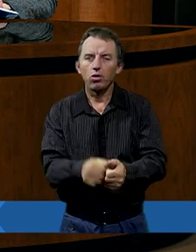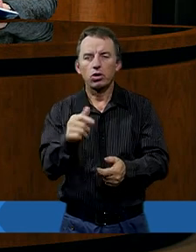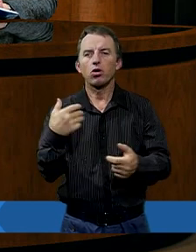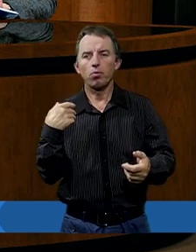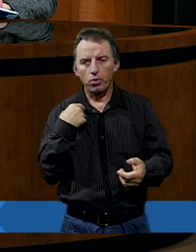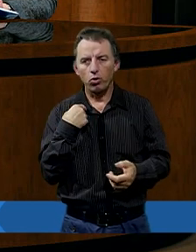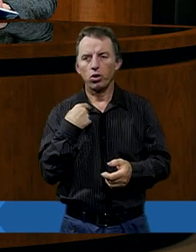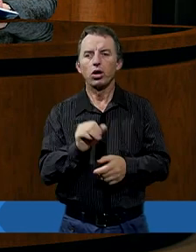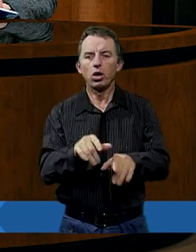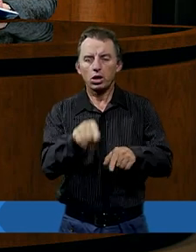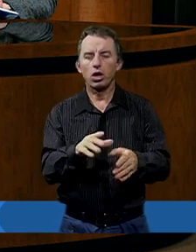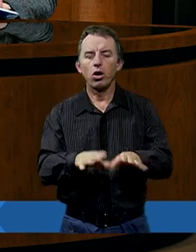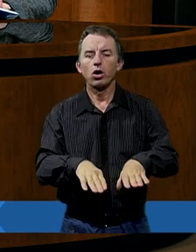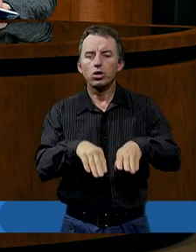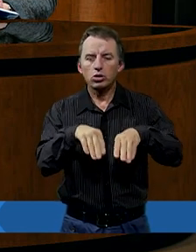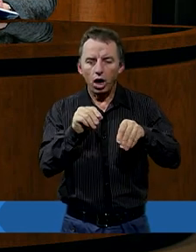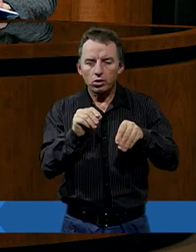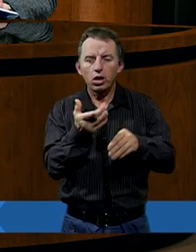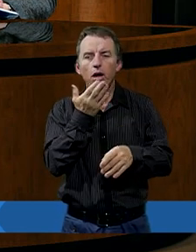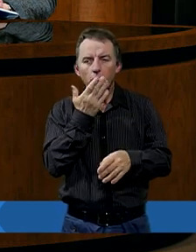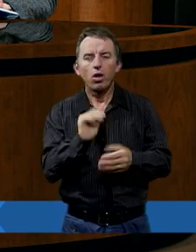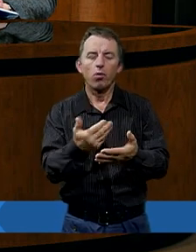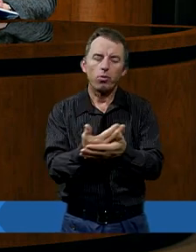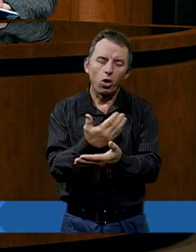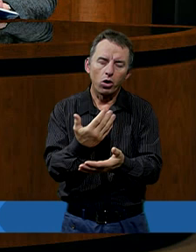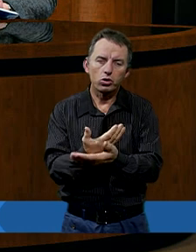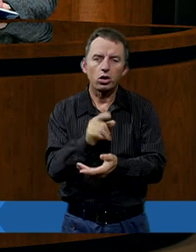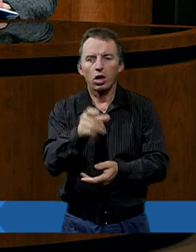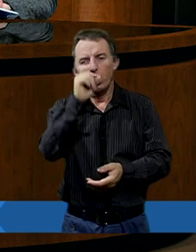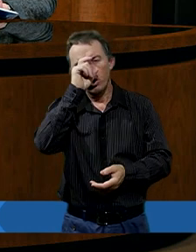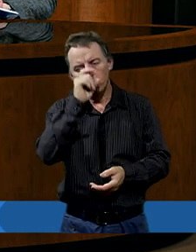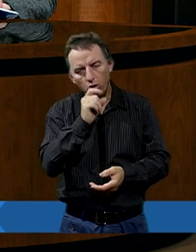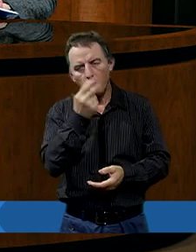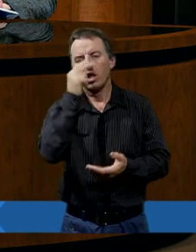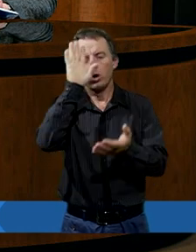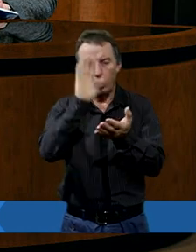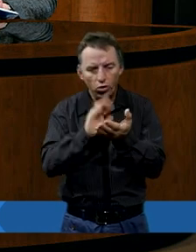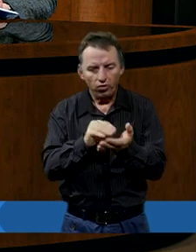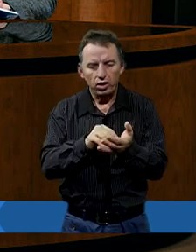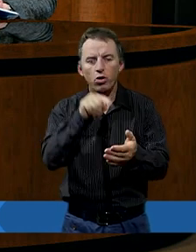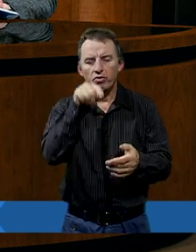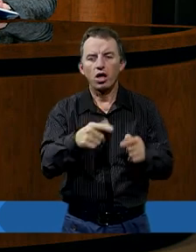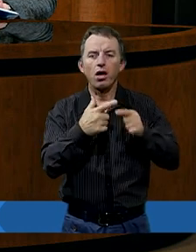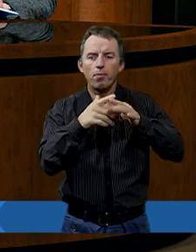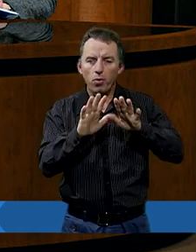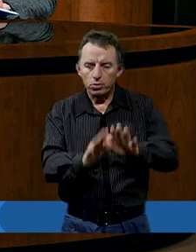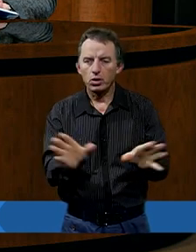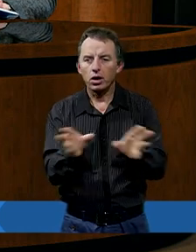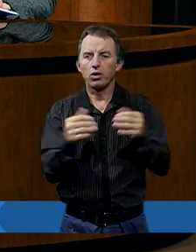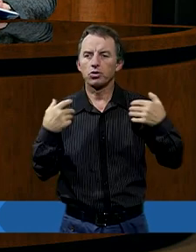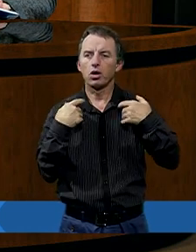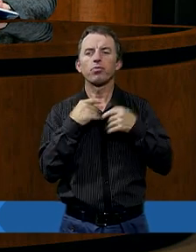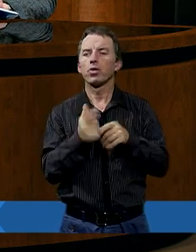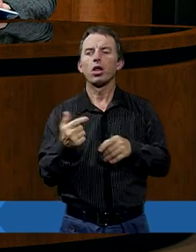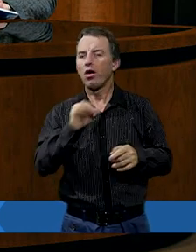począłem. Od tego zaczyna. Mówi, to jest jakby początek tego zła, które doświadczyłem w tym momencie. Wolałbym nie żyć. Wolałbym,